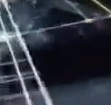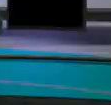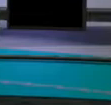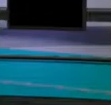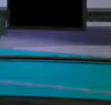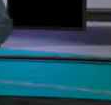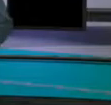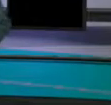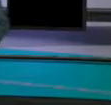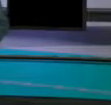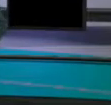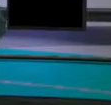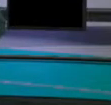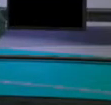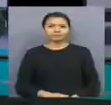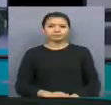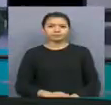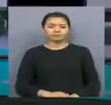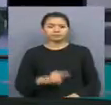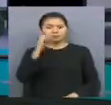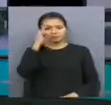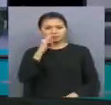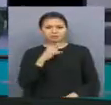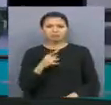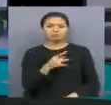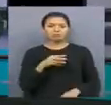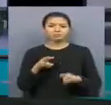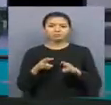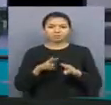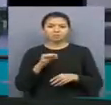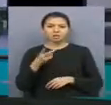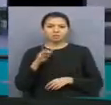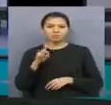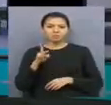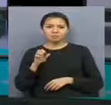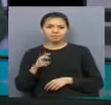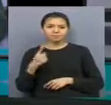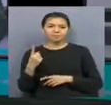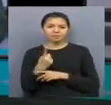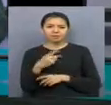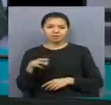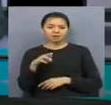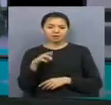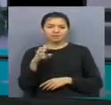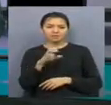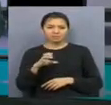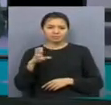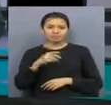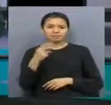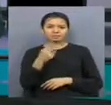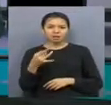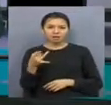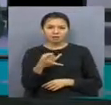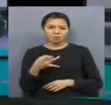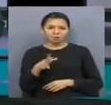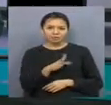Ал Қазақстан Республикасы премер-министрінің орын басары Женіз Қасымбек бірінші құркүйек күні Селиноград ауданына